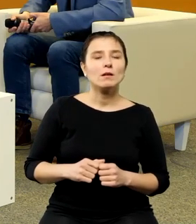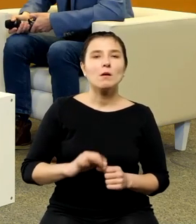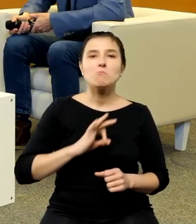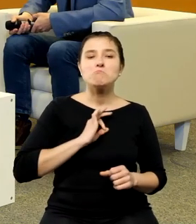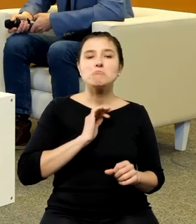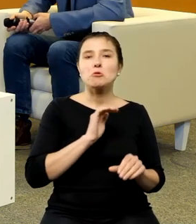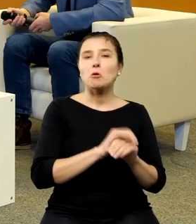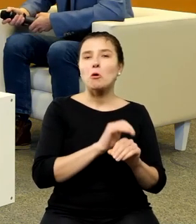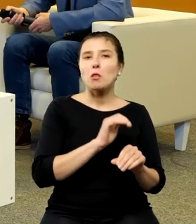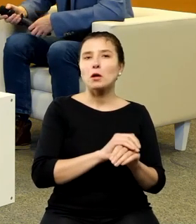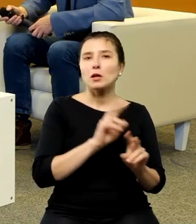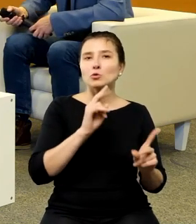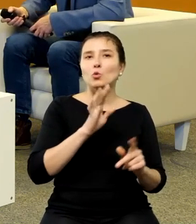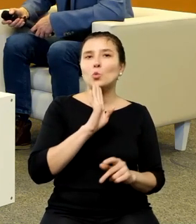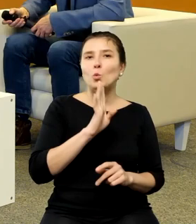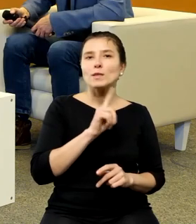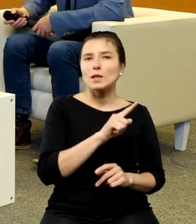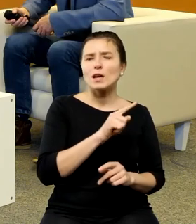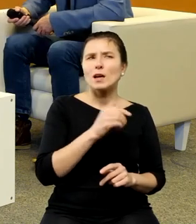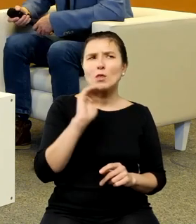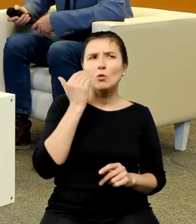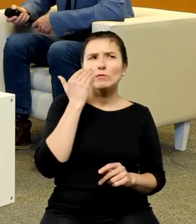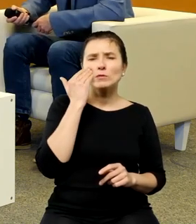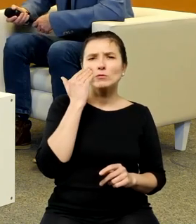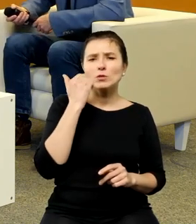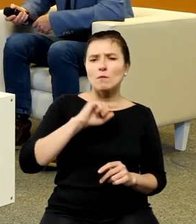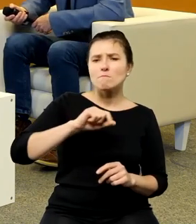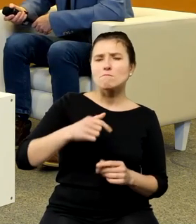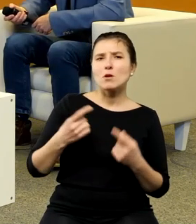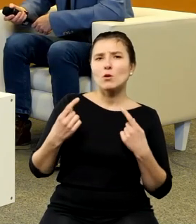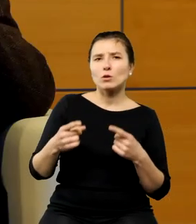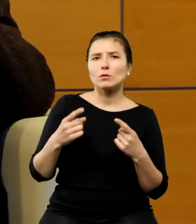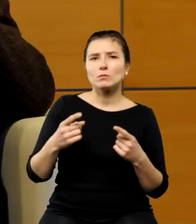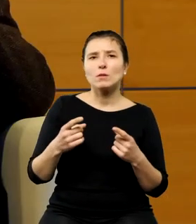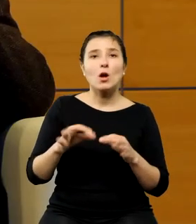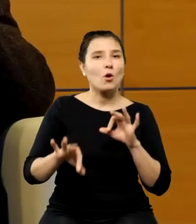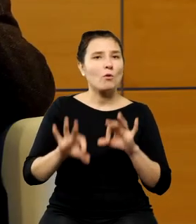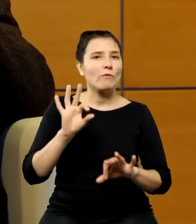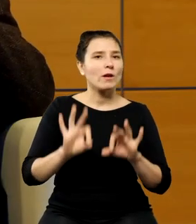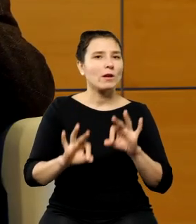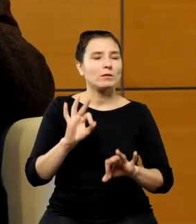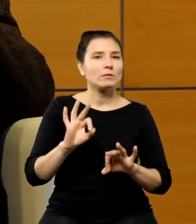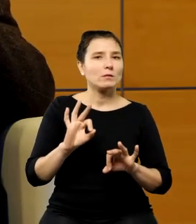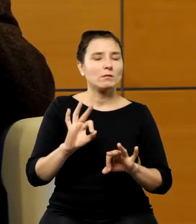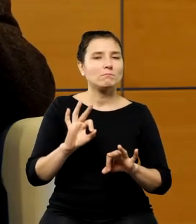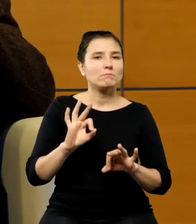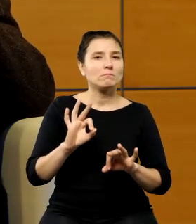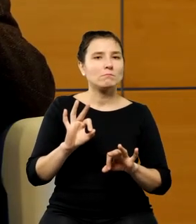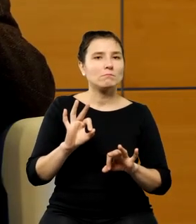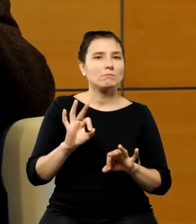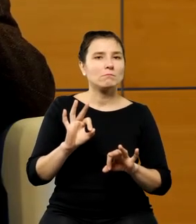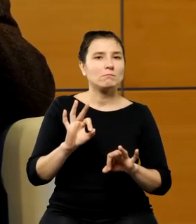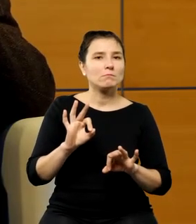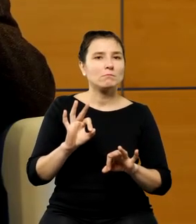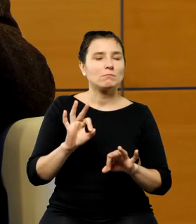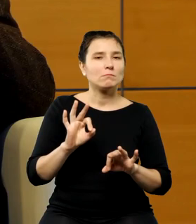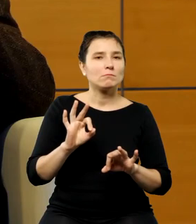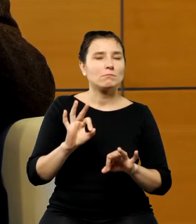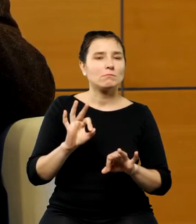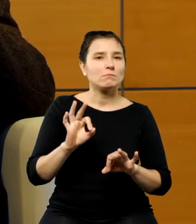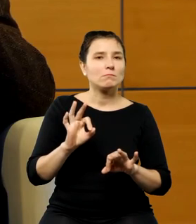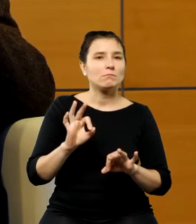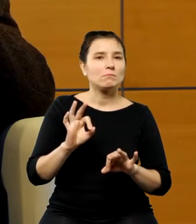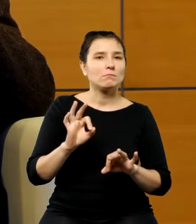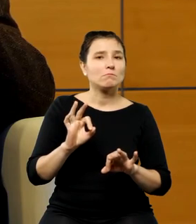ze Stanów Zjednoczonych kiedy dowiedział się że organizujemy konferencję która będzie rekapitulowała znowu